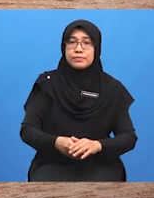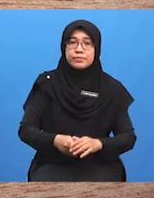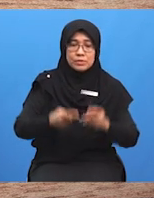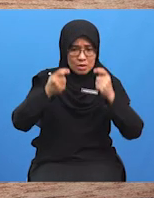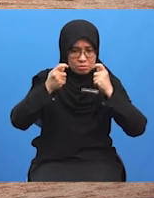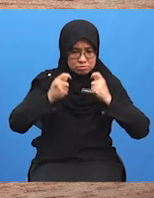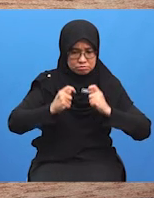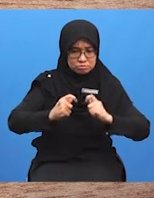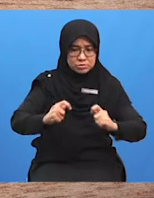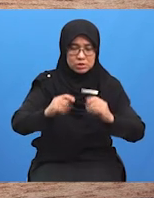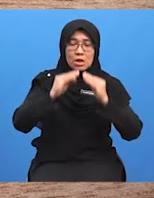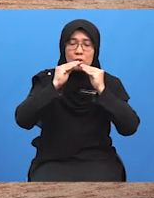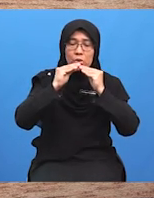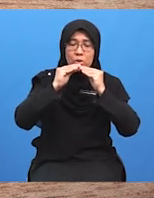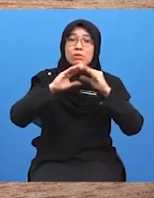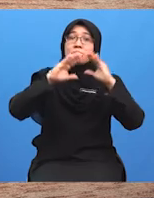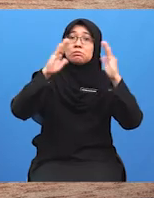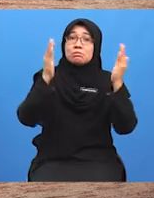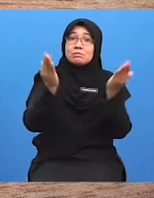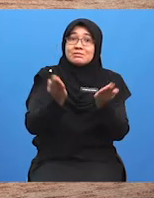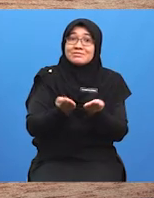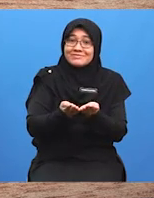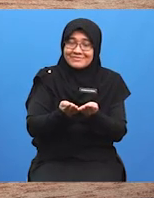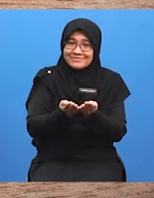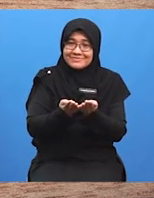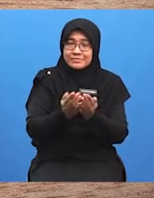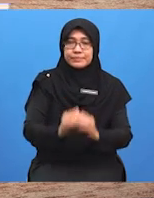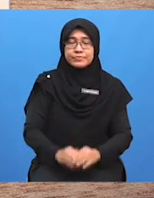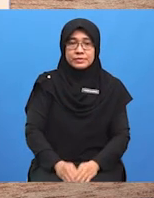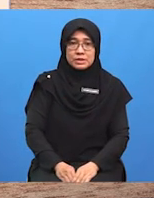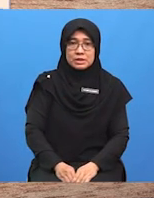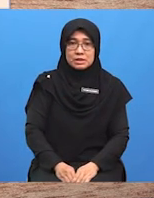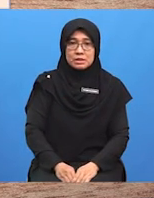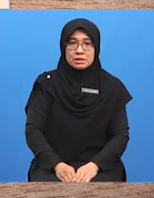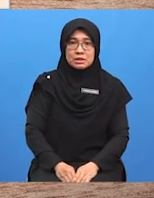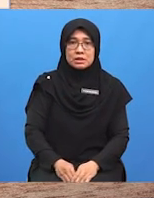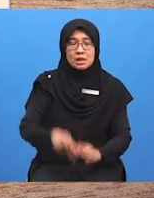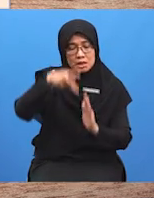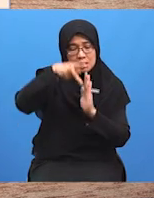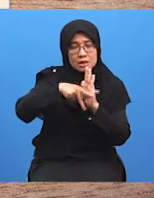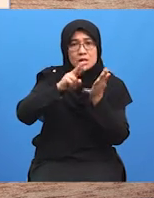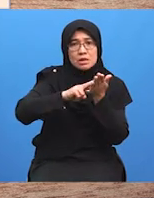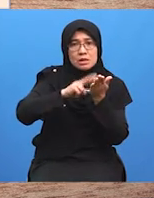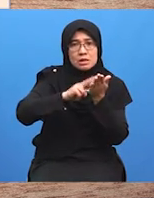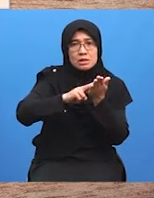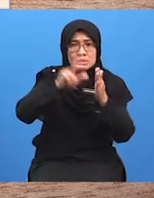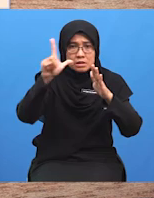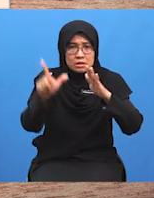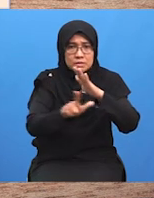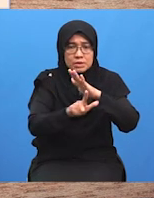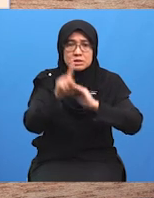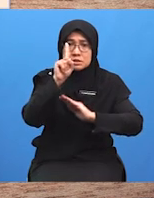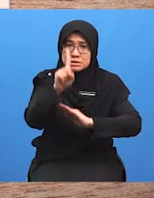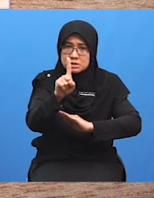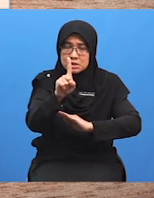balloon Trial balloon ditakrifkan sebagai perundingan yang melibatkan satu